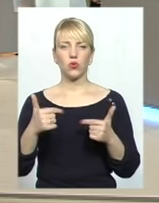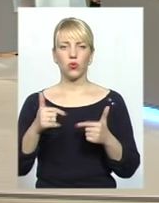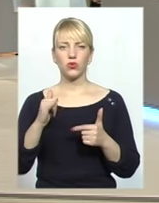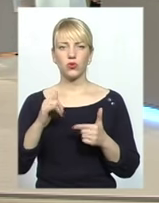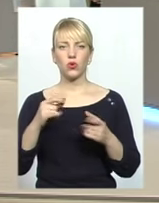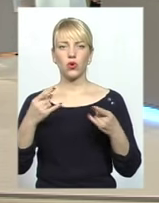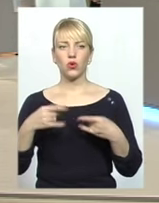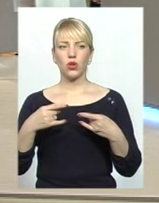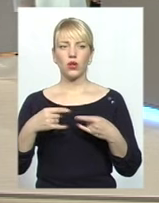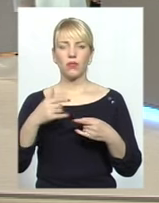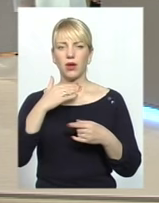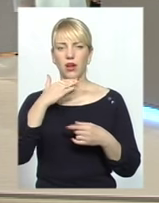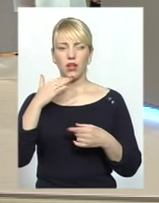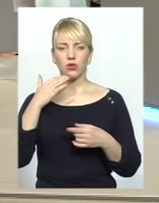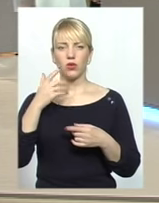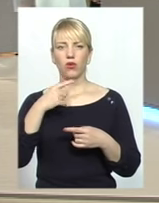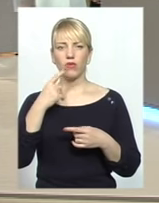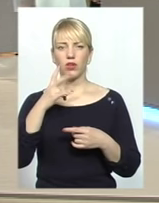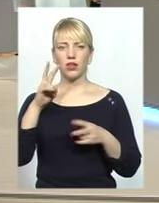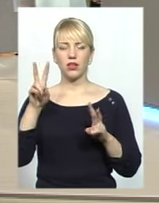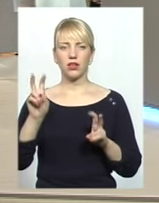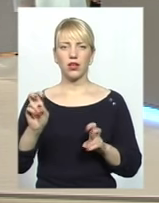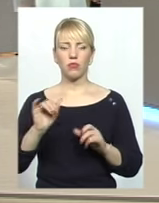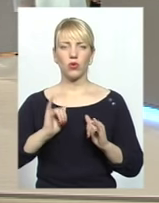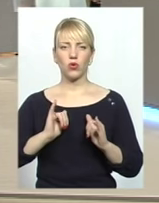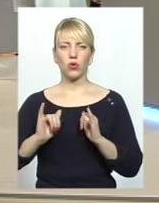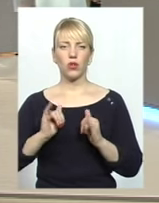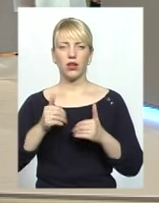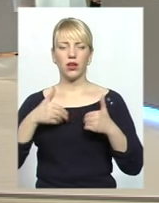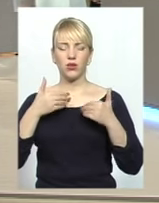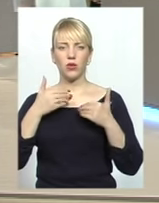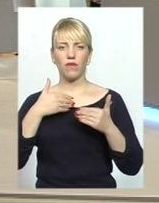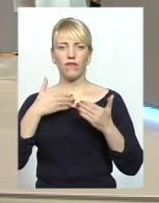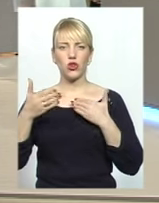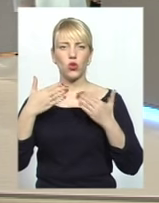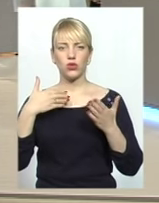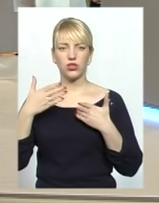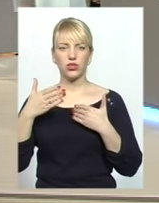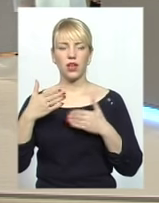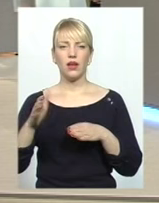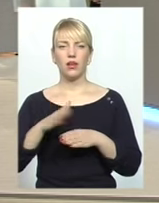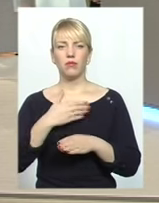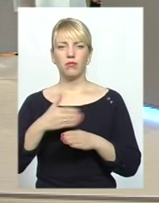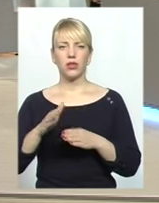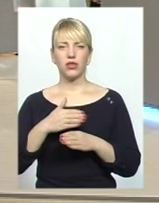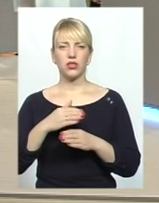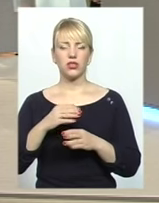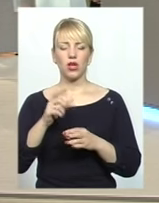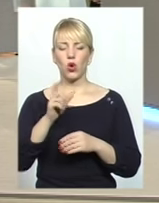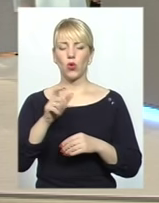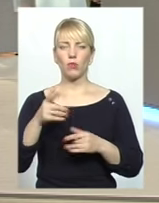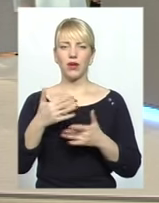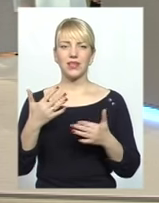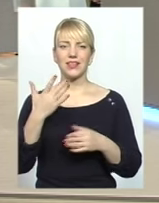багато розмовляють на тему толерантного відношення між людьми різних